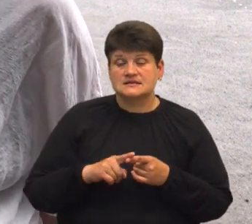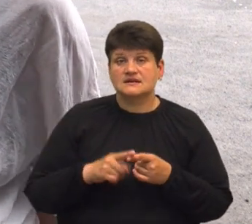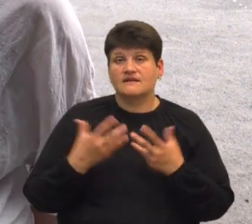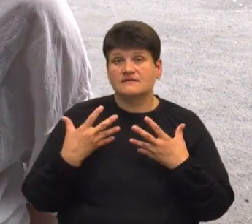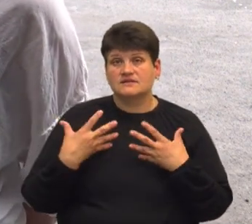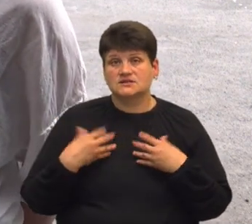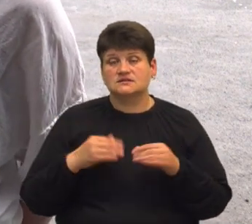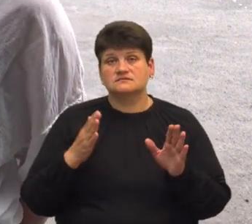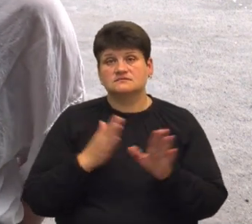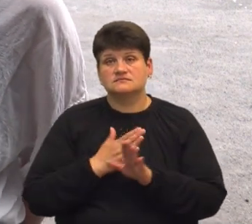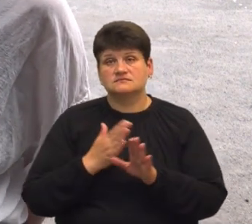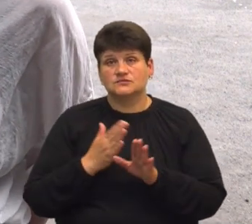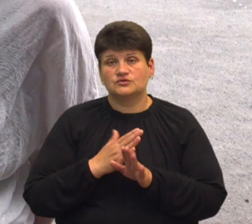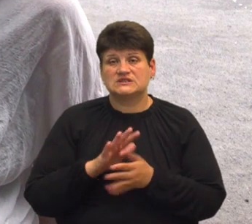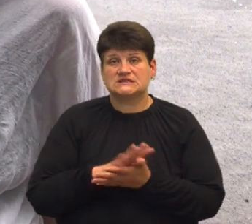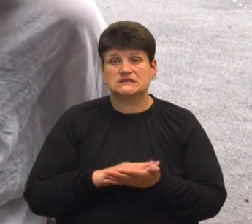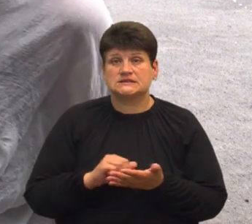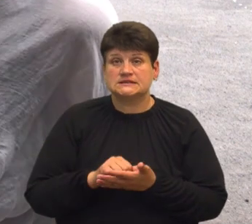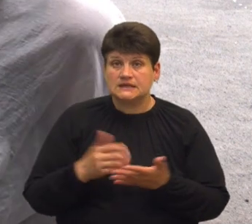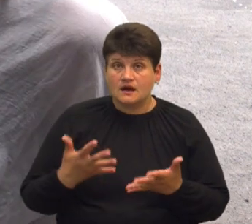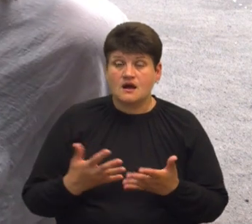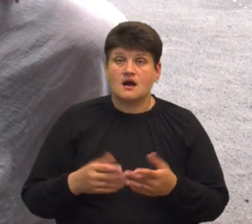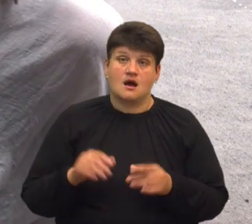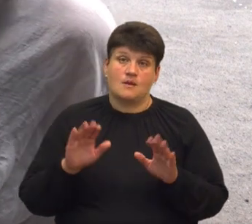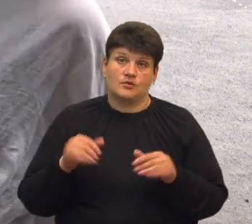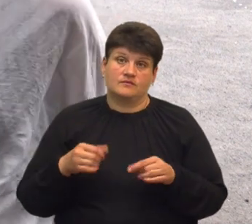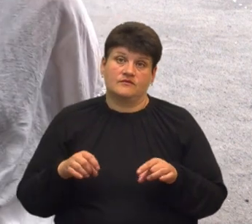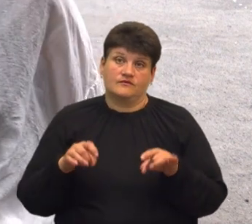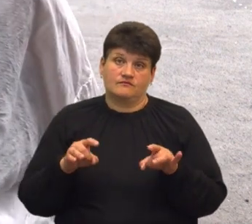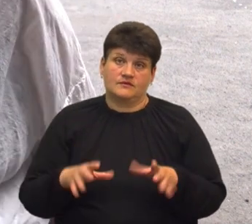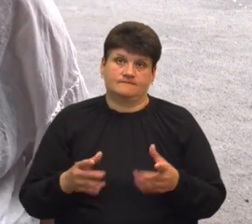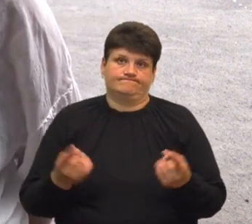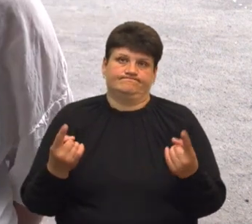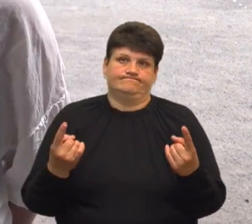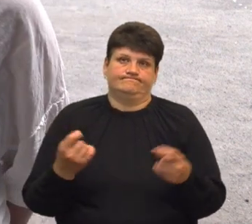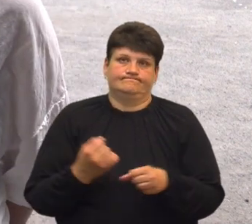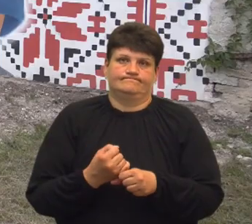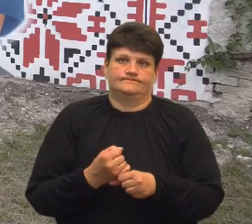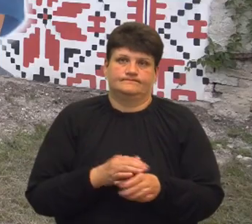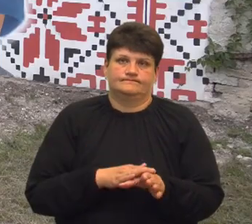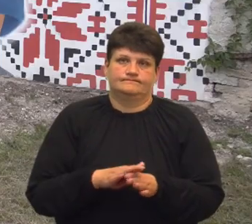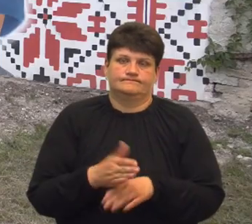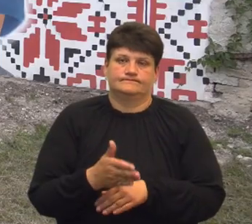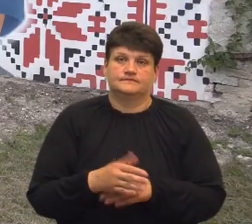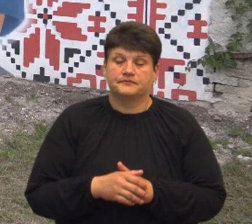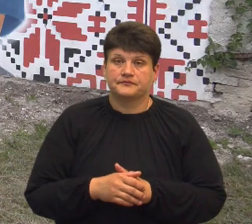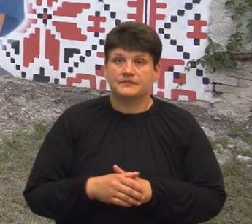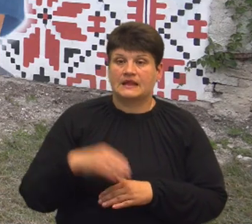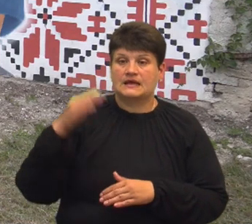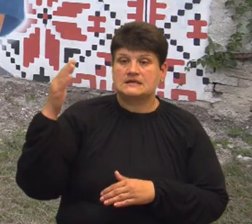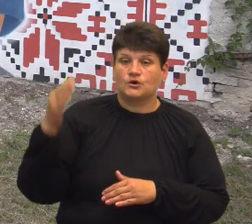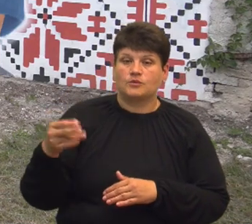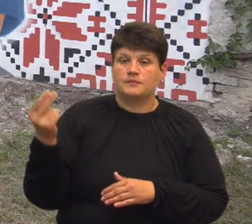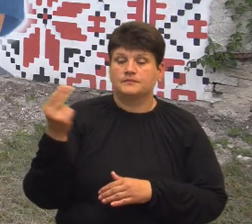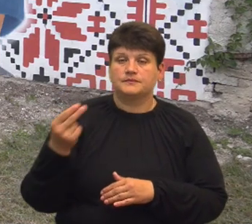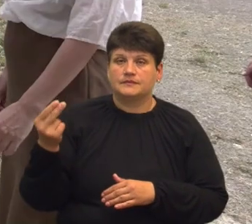негоди знищився. А тоді вже ми вирішили таку більш фундаментальну зробити роботу. Стінопису продовж двох тижнів